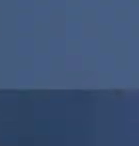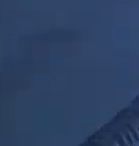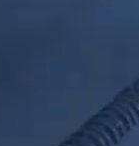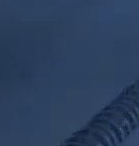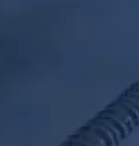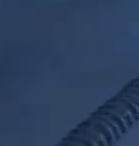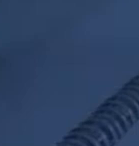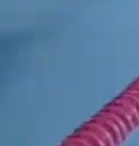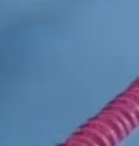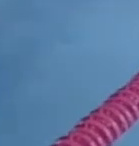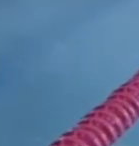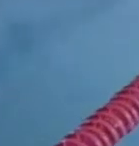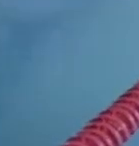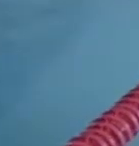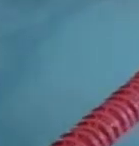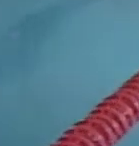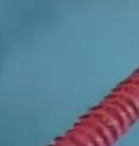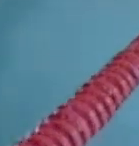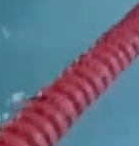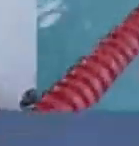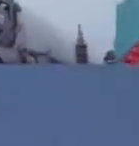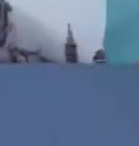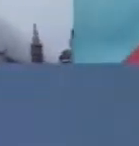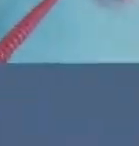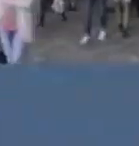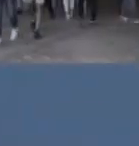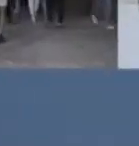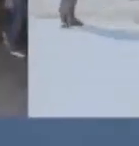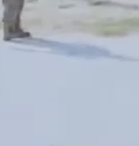Наступний випуск новин.